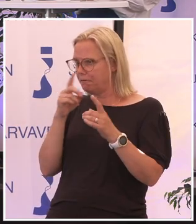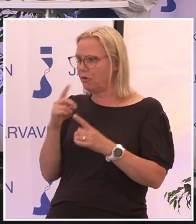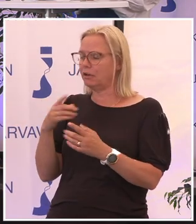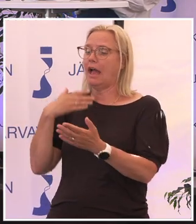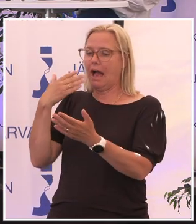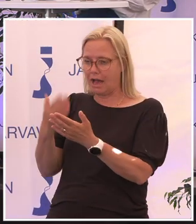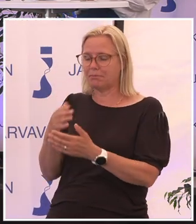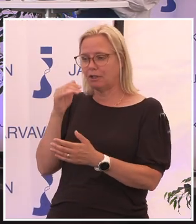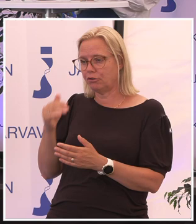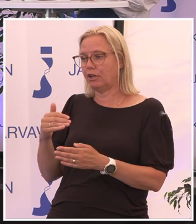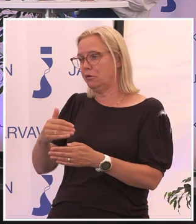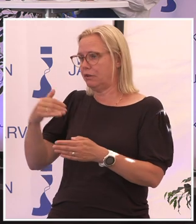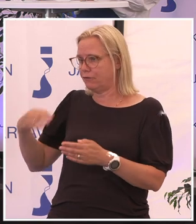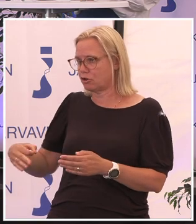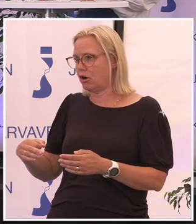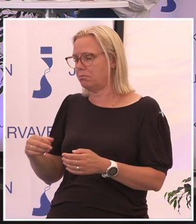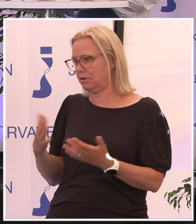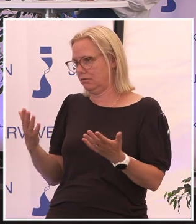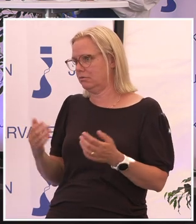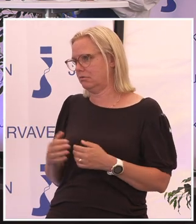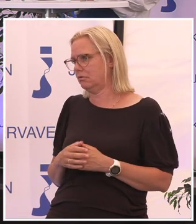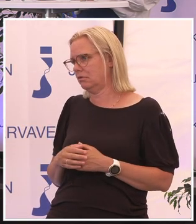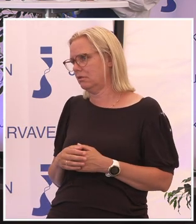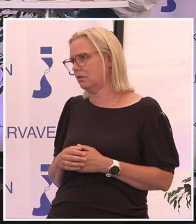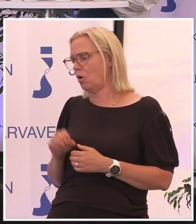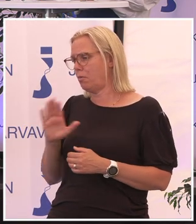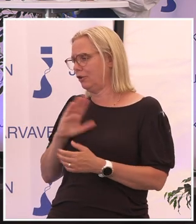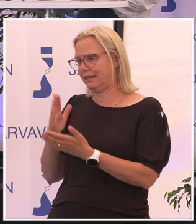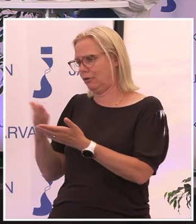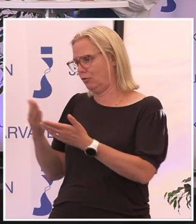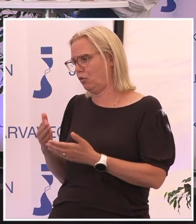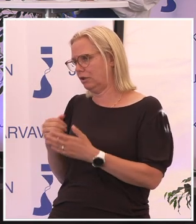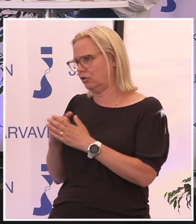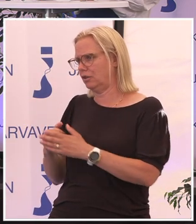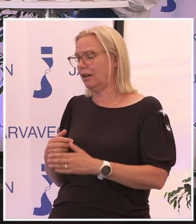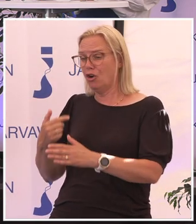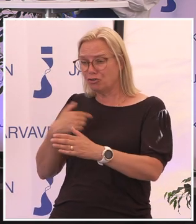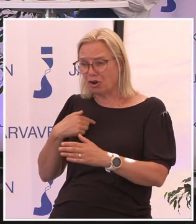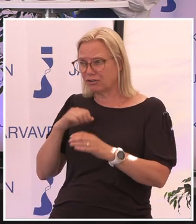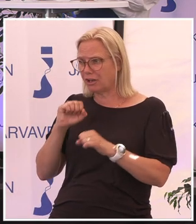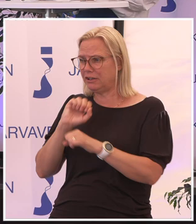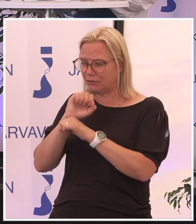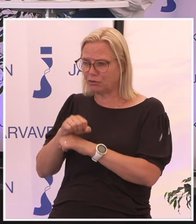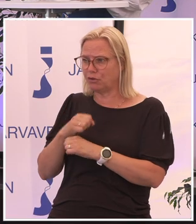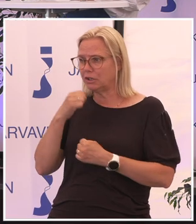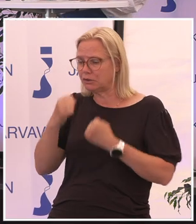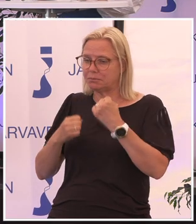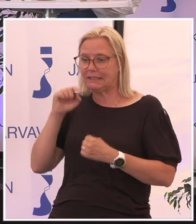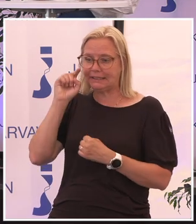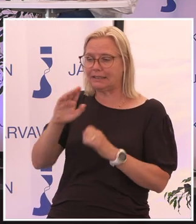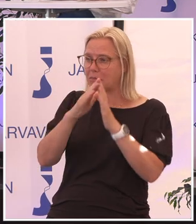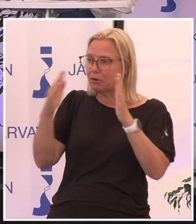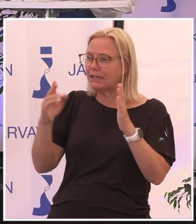utanför skap som ska ha rätt till det. Och jag menar, jag ska väl inte behöva springa till biblioteket i Tensta